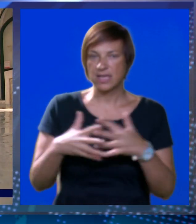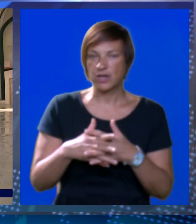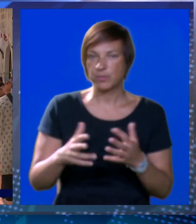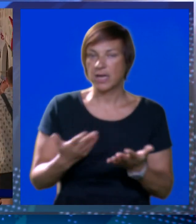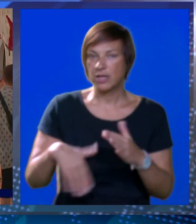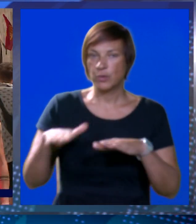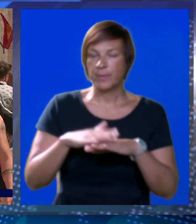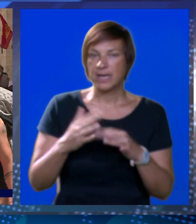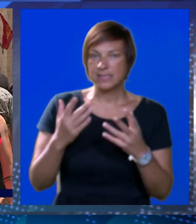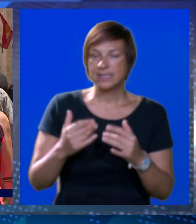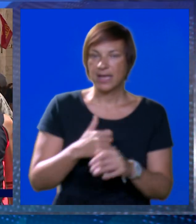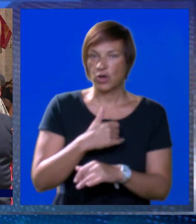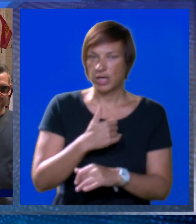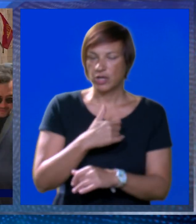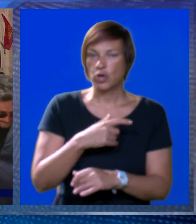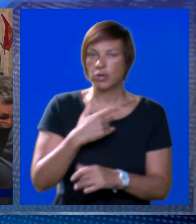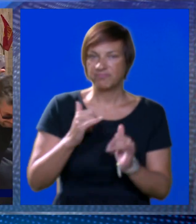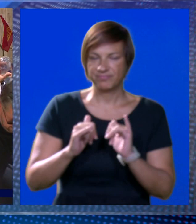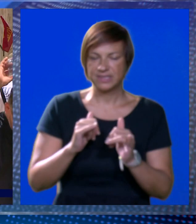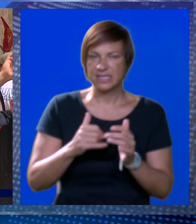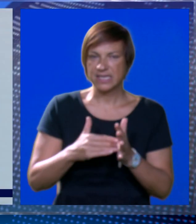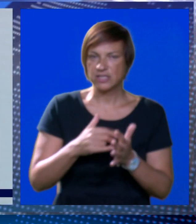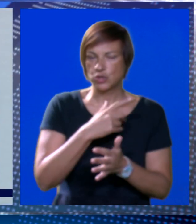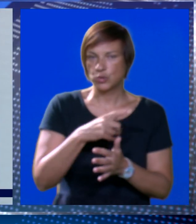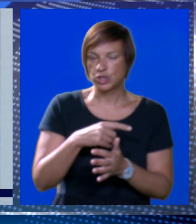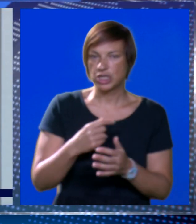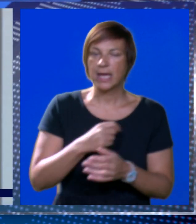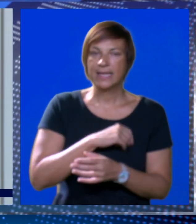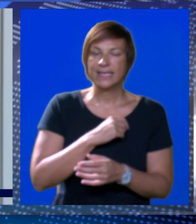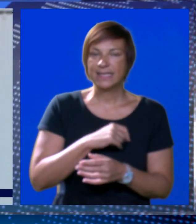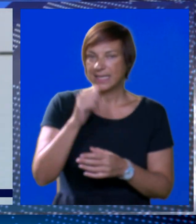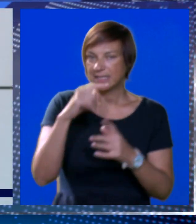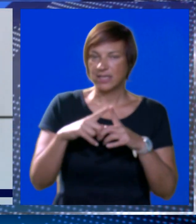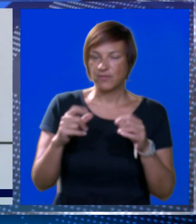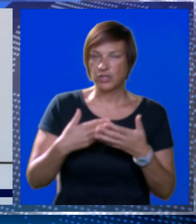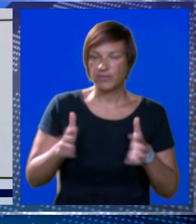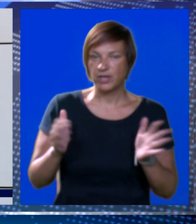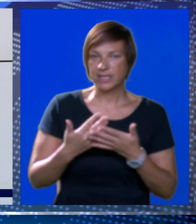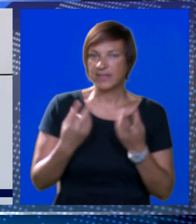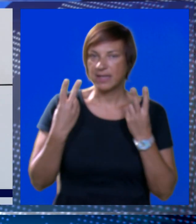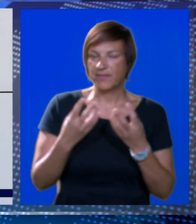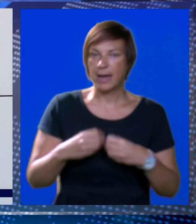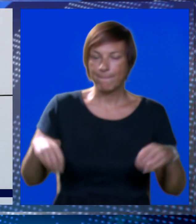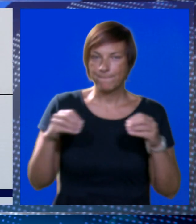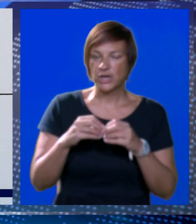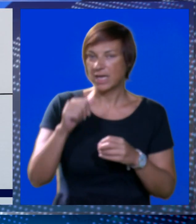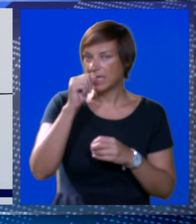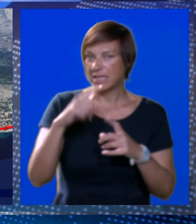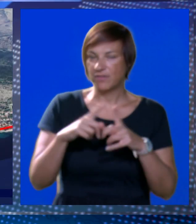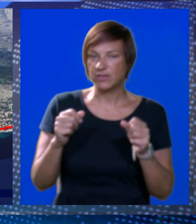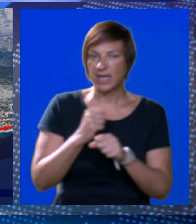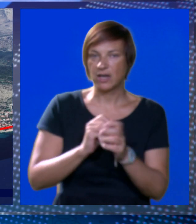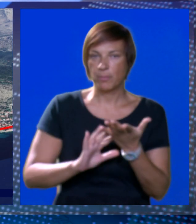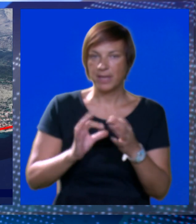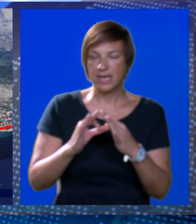Staregradskoj jezgri i dalje prelazi nekoliko tisuća. Direktor vodovoda Lukša Matušić otkriva kako se jedan od najvećih kapitalnih projekata vodovoda,